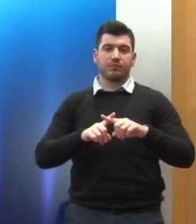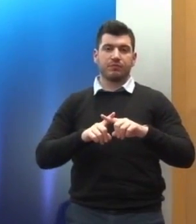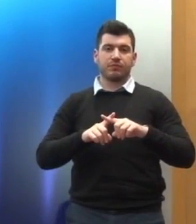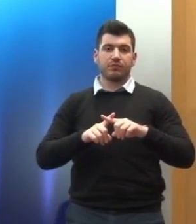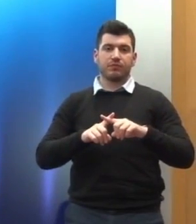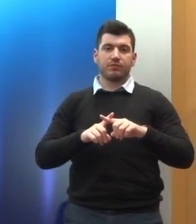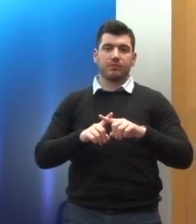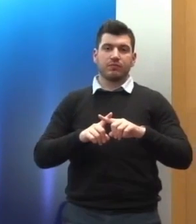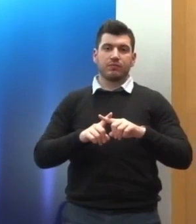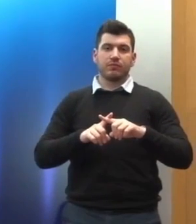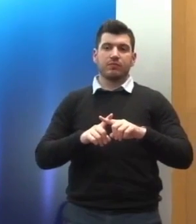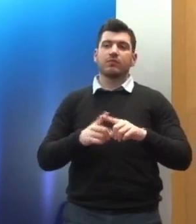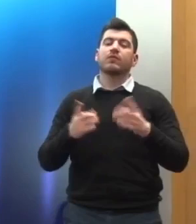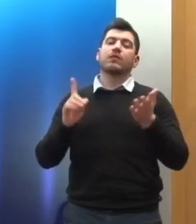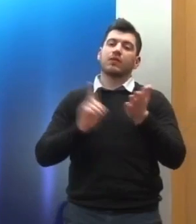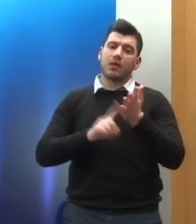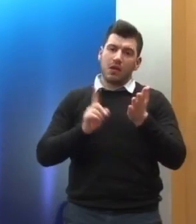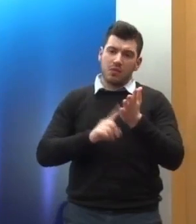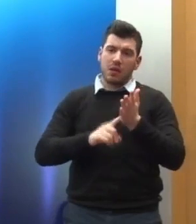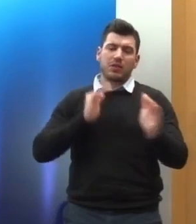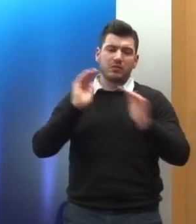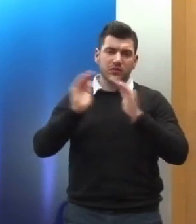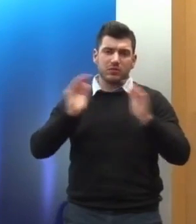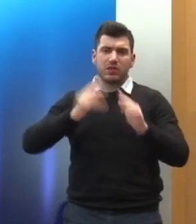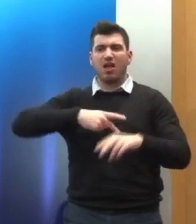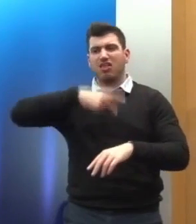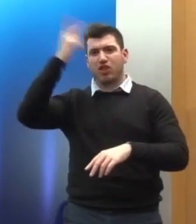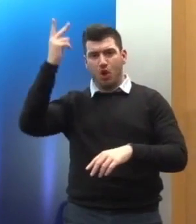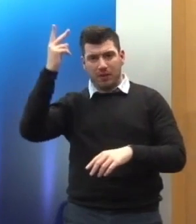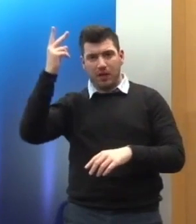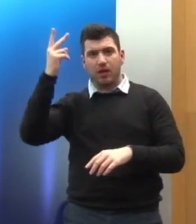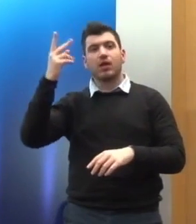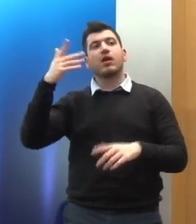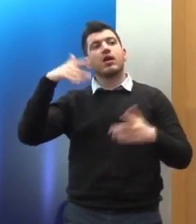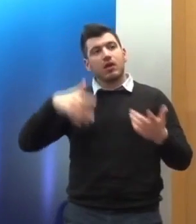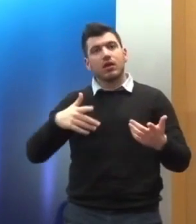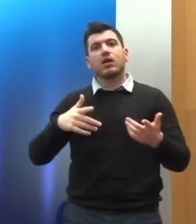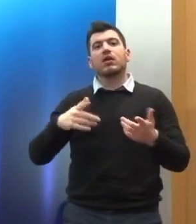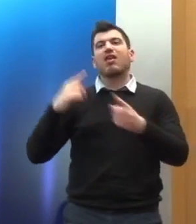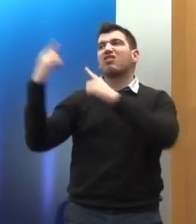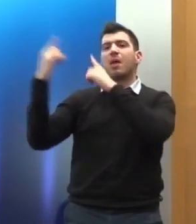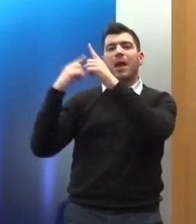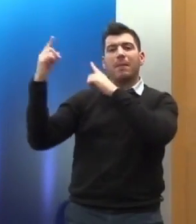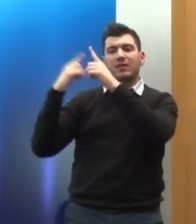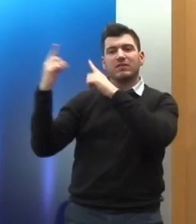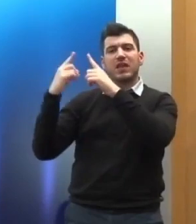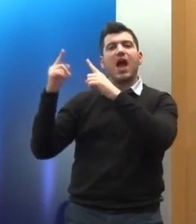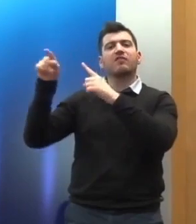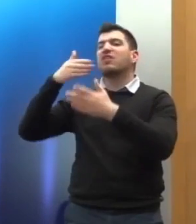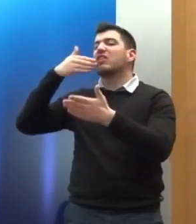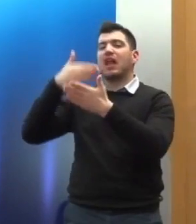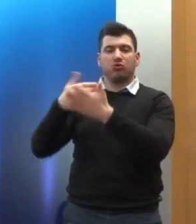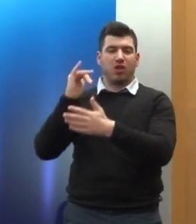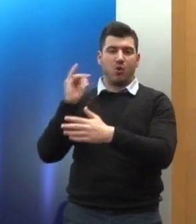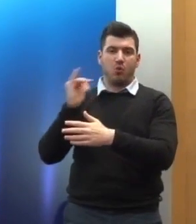της πολιτικής μας κρατικής και επί των δικαιωμάτων είναι αντικείμενο διαπραγμάτευσης και μάλιστα της διαπραγμάτευσης που ακόμα δεν έχει ολοκληρωθεί.